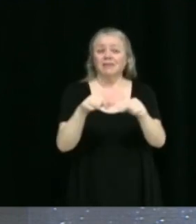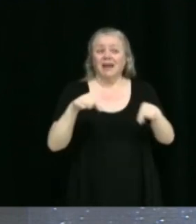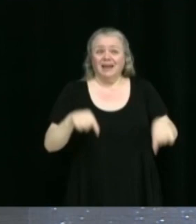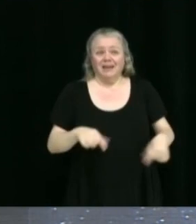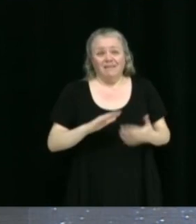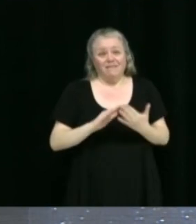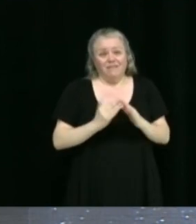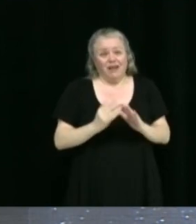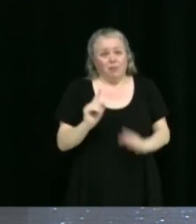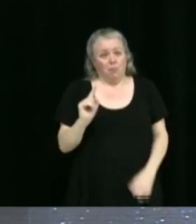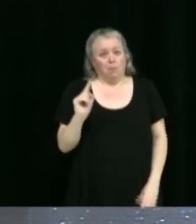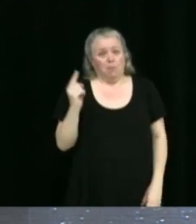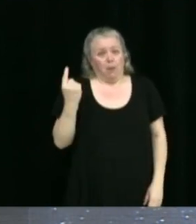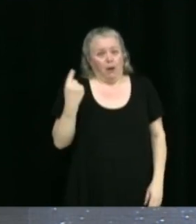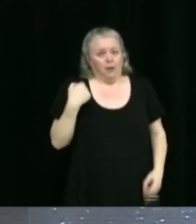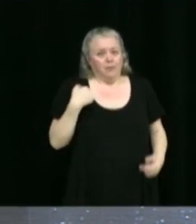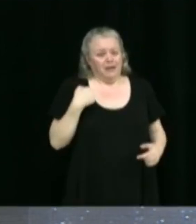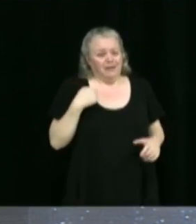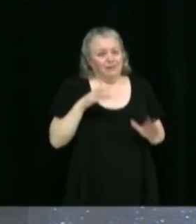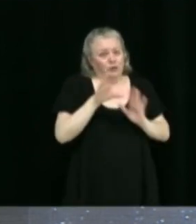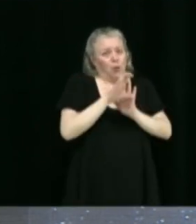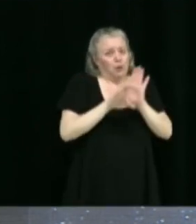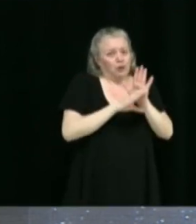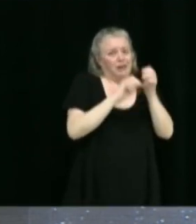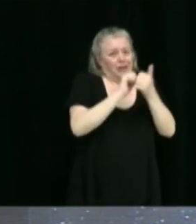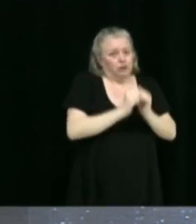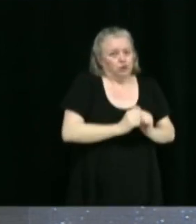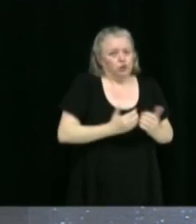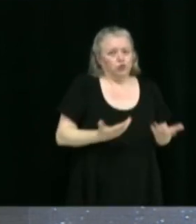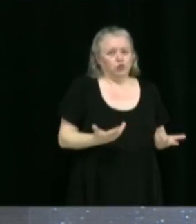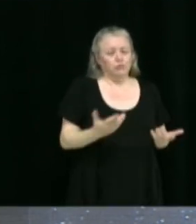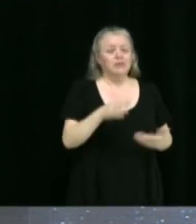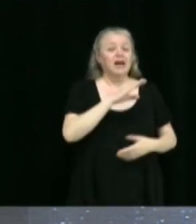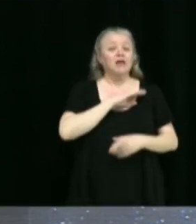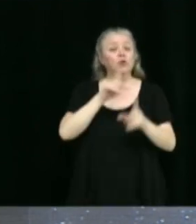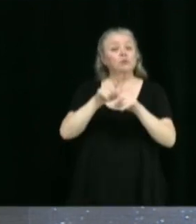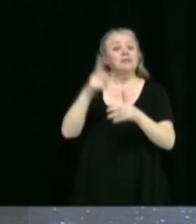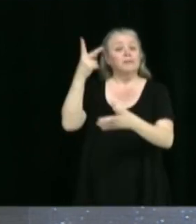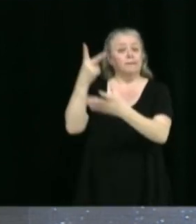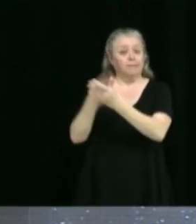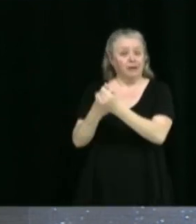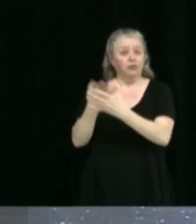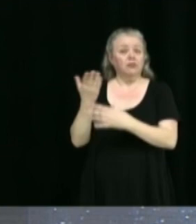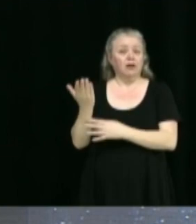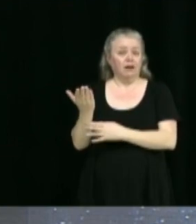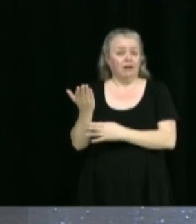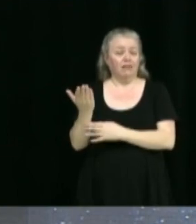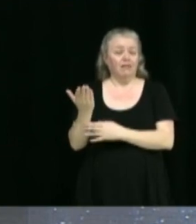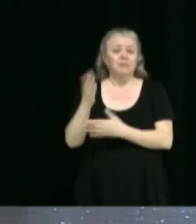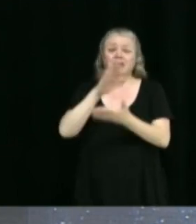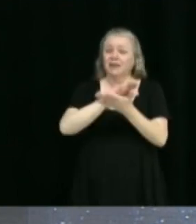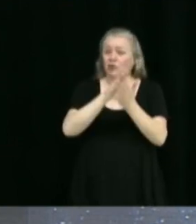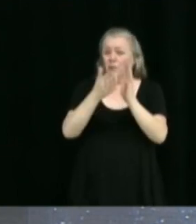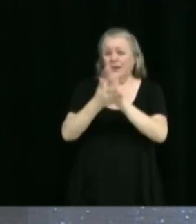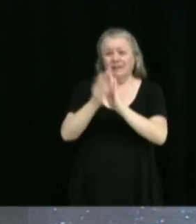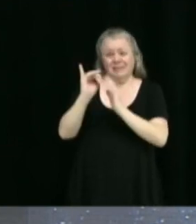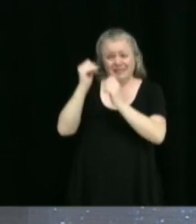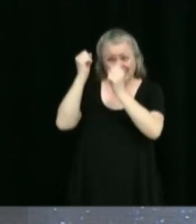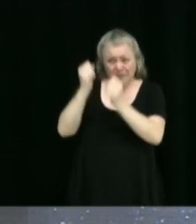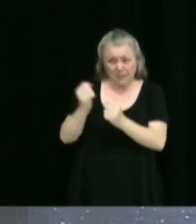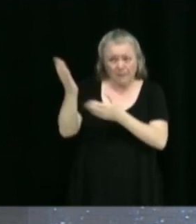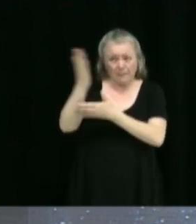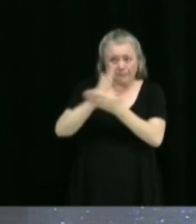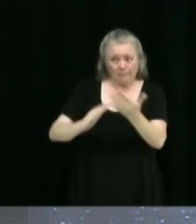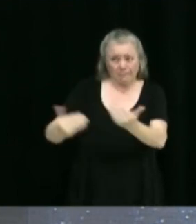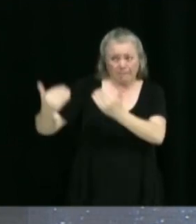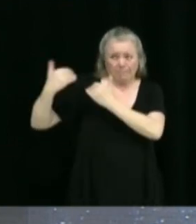montrer l'exemple, mais on collabore aussi avec des partenaires et certainement les entreprises également qui peuvent faire leur part. Donc,